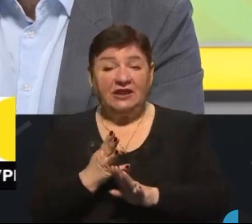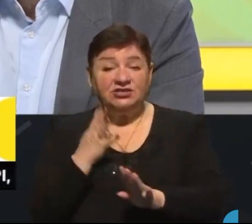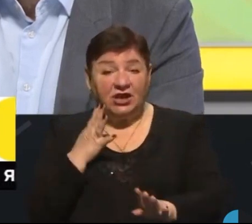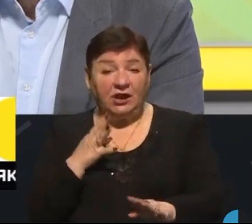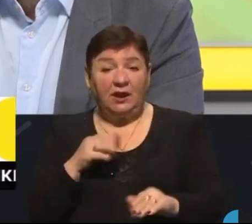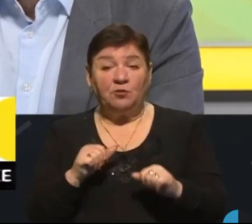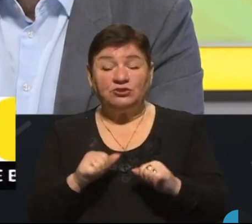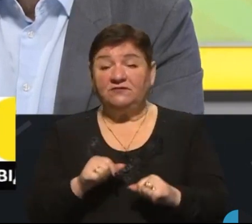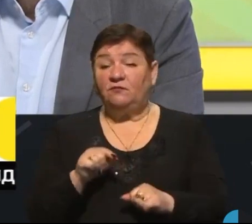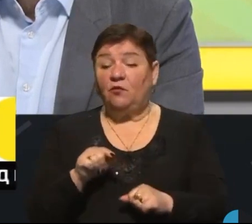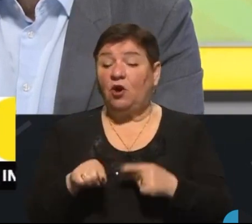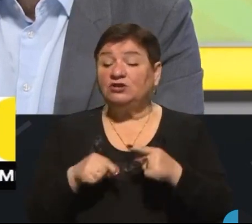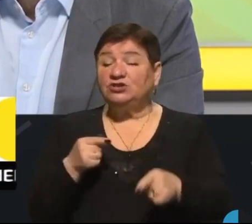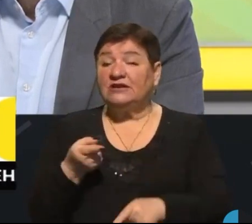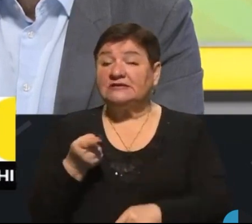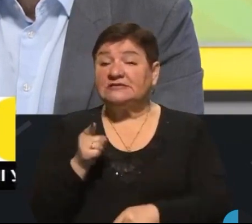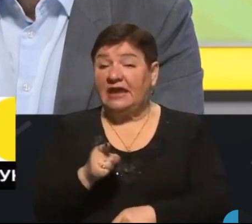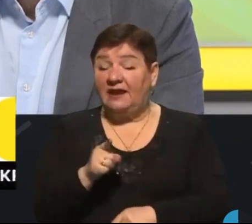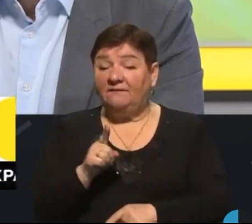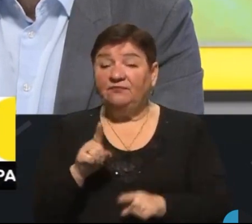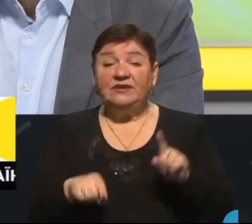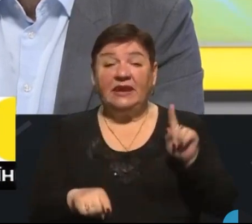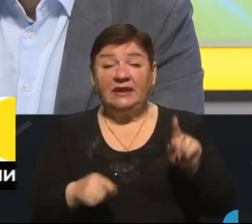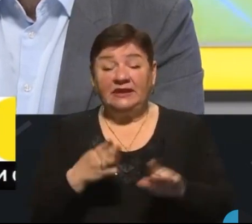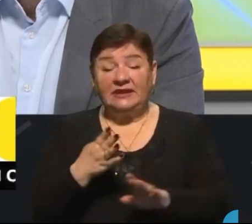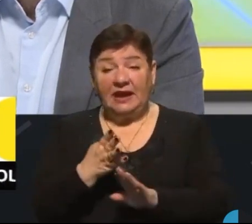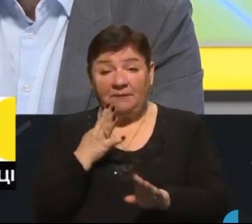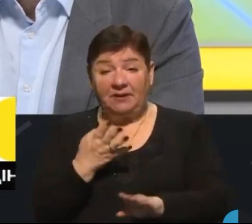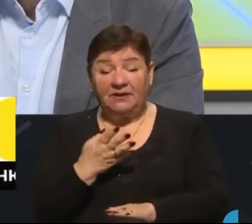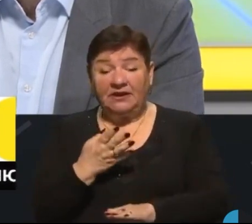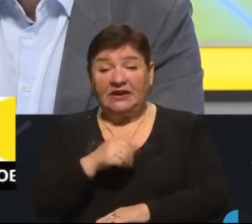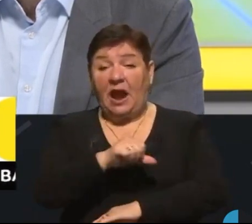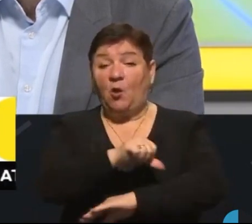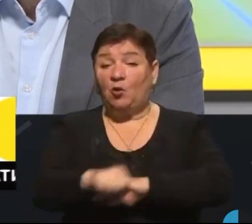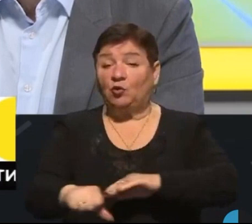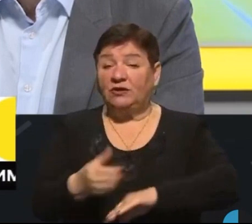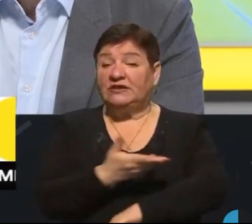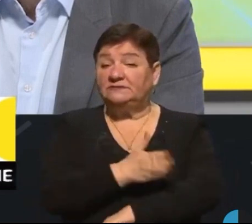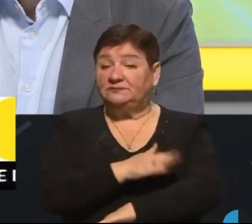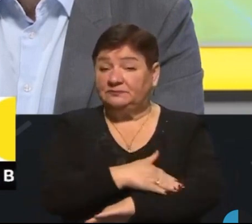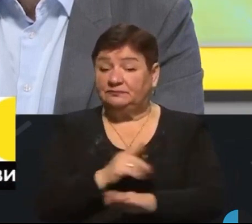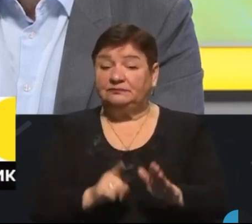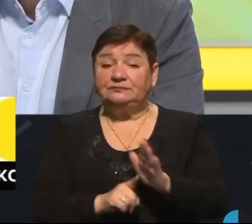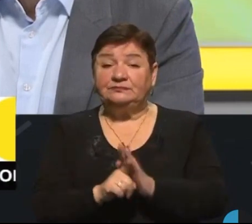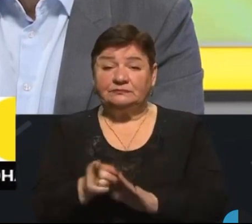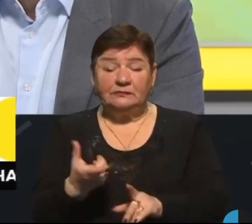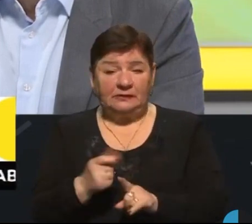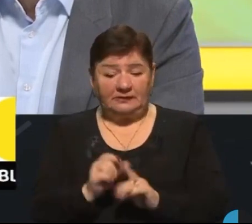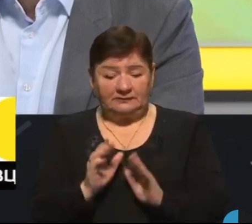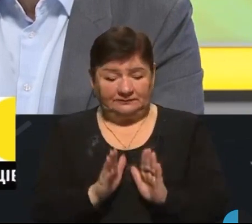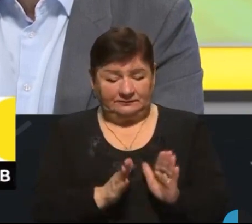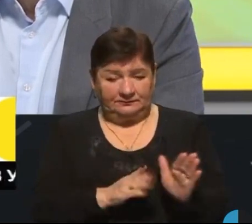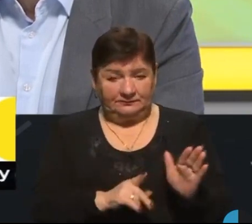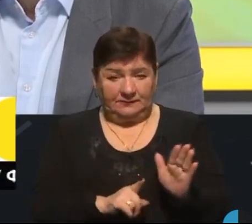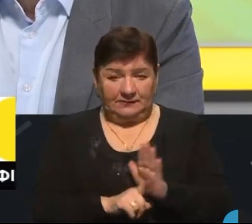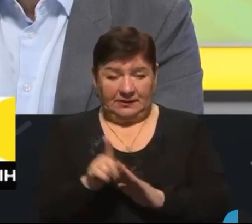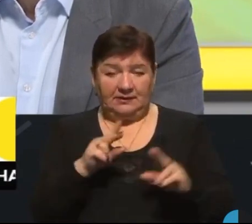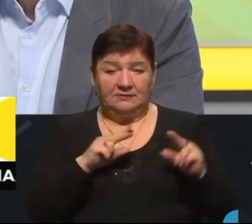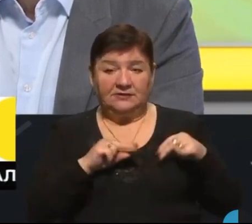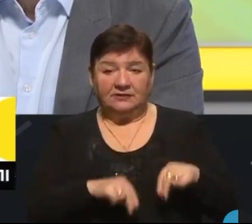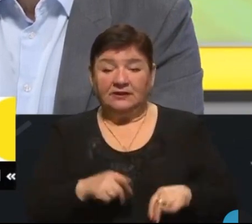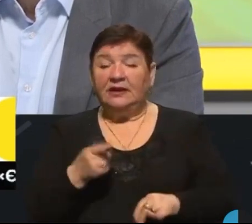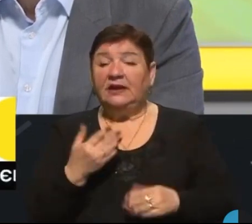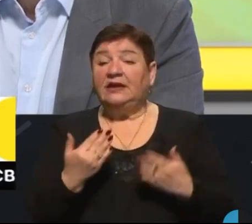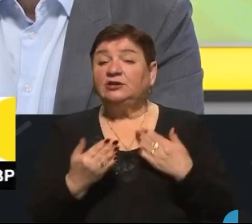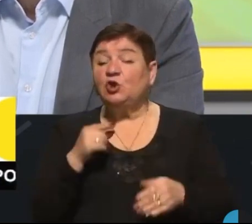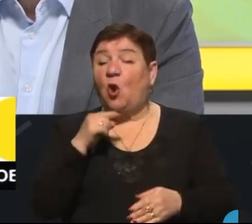можливо, через те, що хоча б деякі напрямки на кордоні з Польщею почали функціонувати більш стабільно. І, власне,